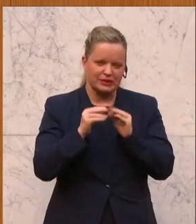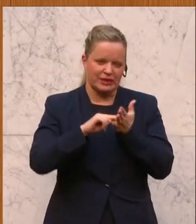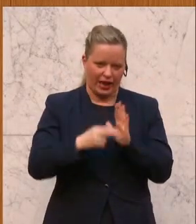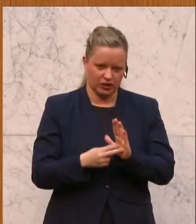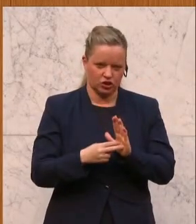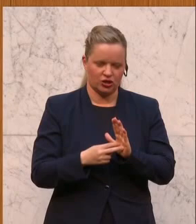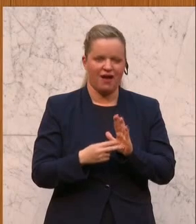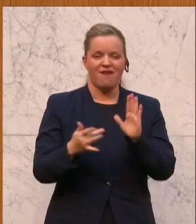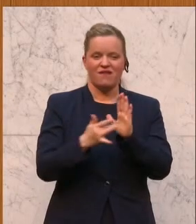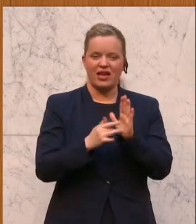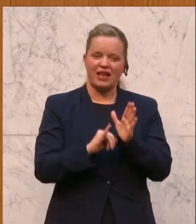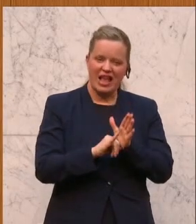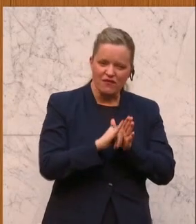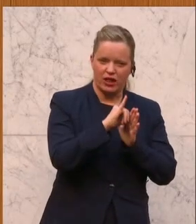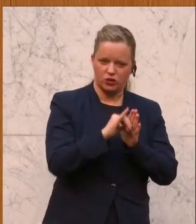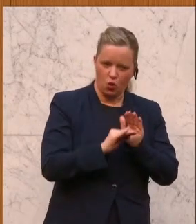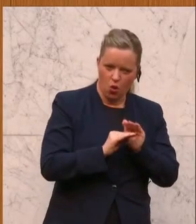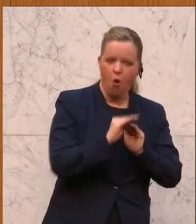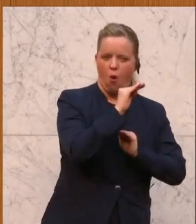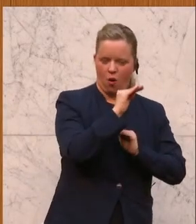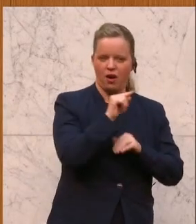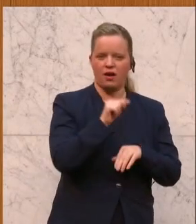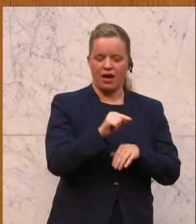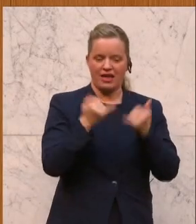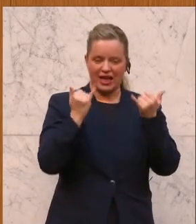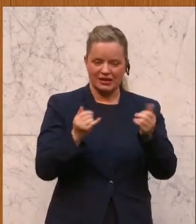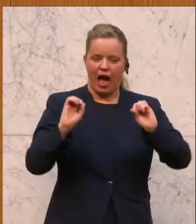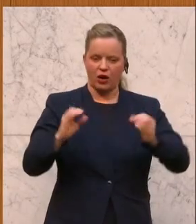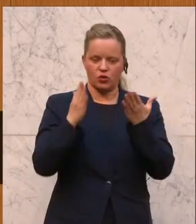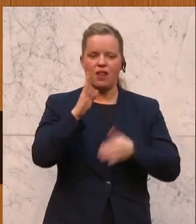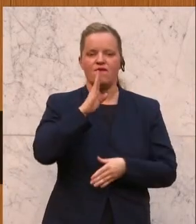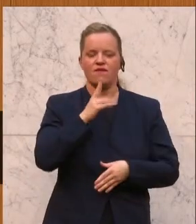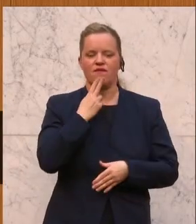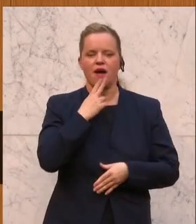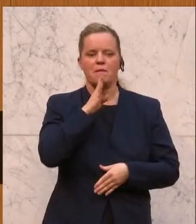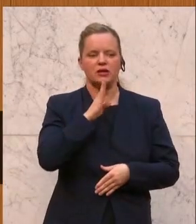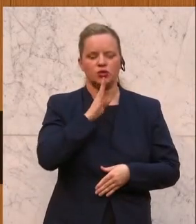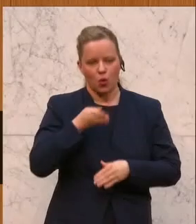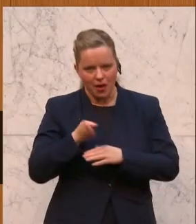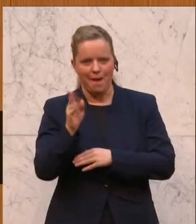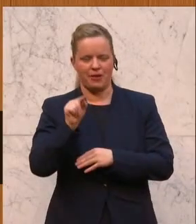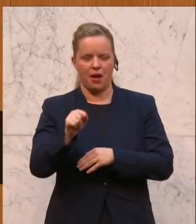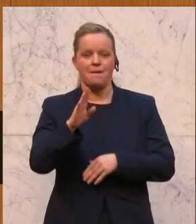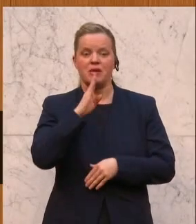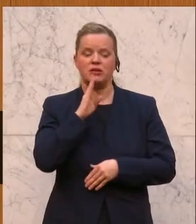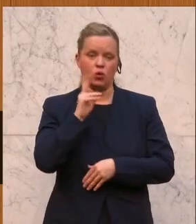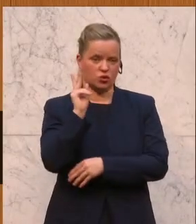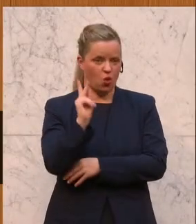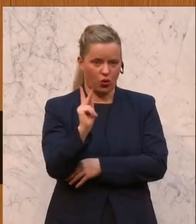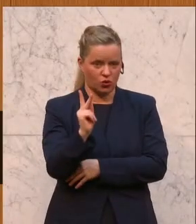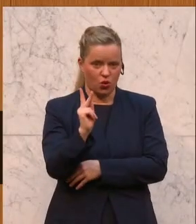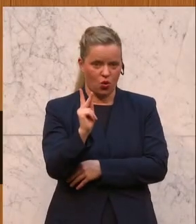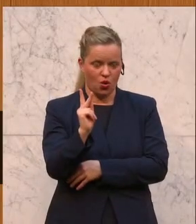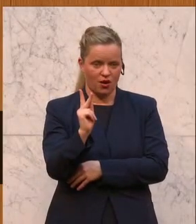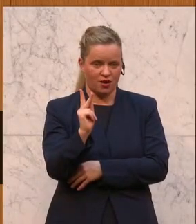sehr hohen Inflation haben aktuell jene, die in Pension gehen, ein Problem, dass das Pensionskonto nicht in